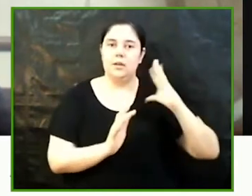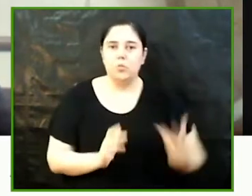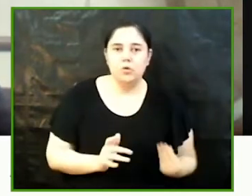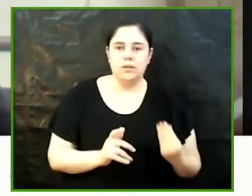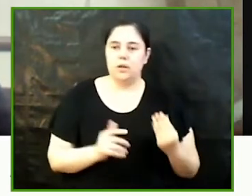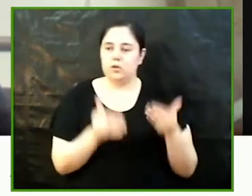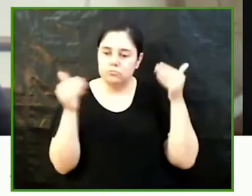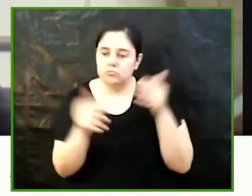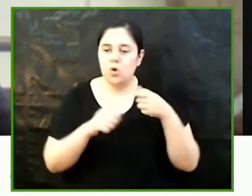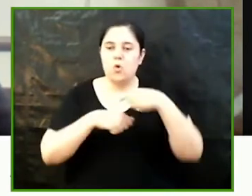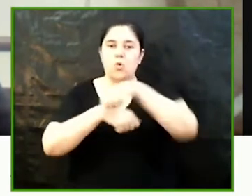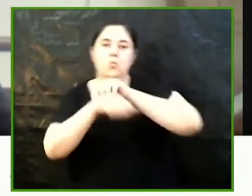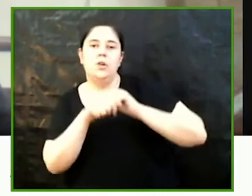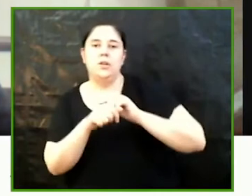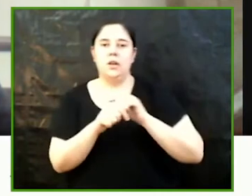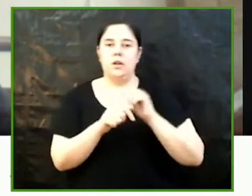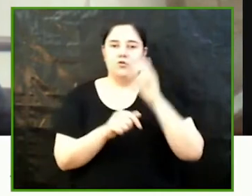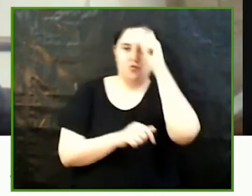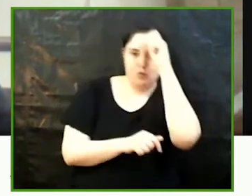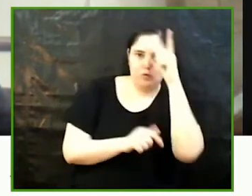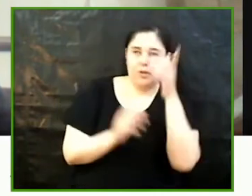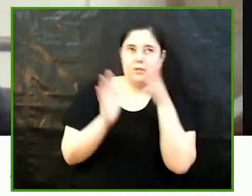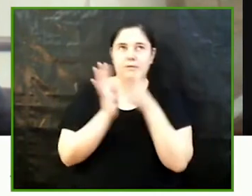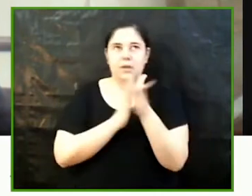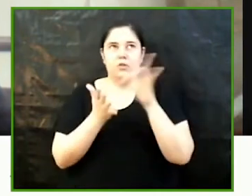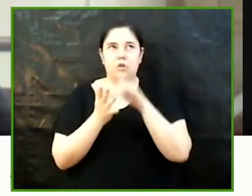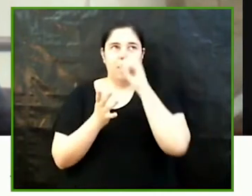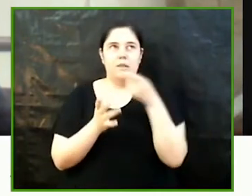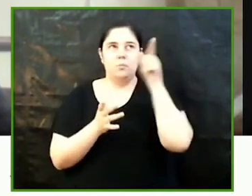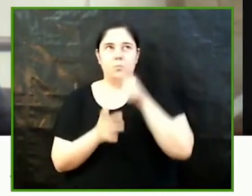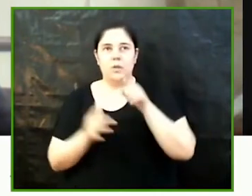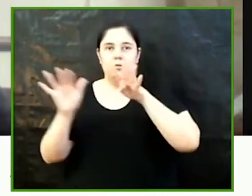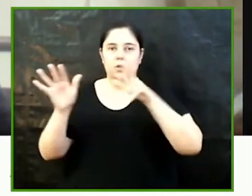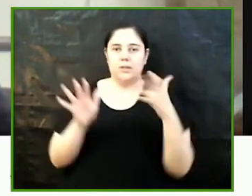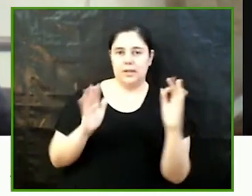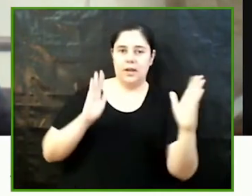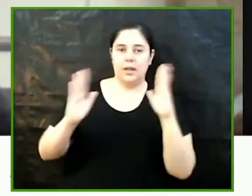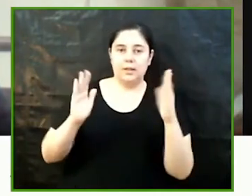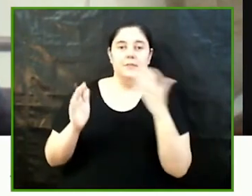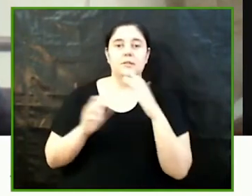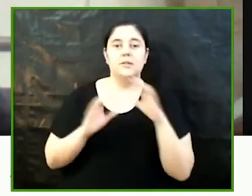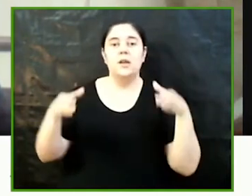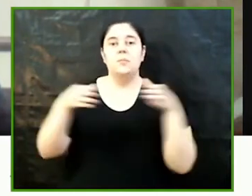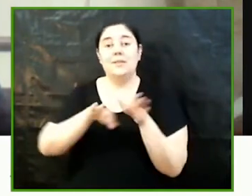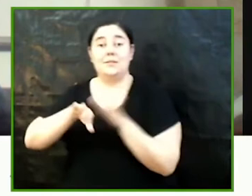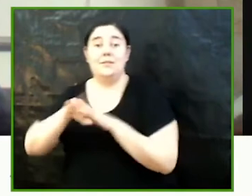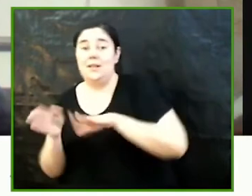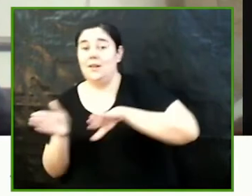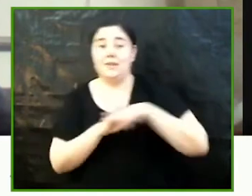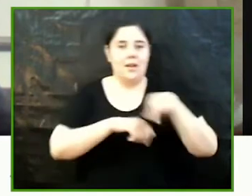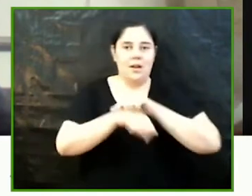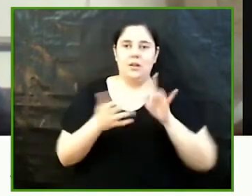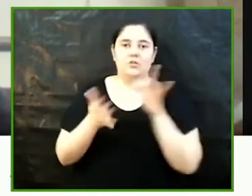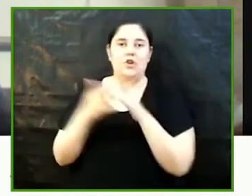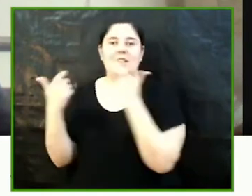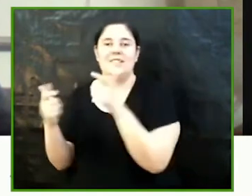política i és d'aquesta manera com en la década dels anys 30 a l'òrbita dels partits de dretes com d'esquerra es van fundar les